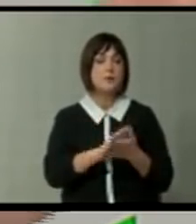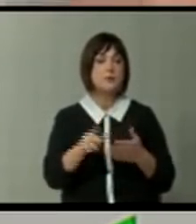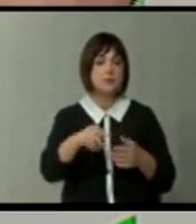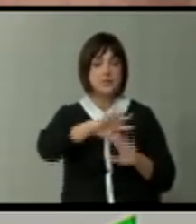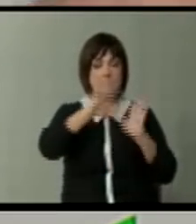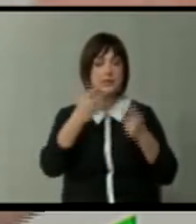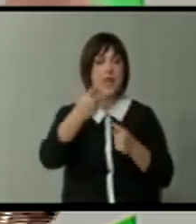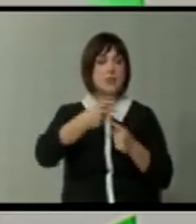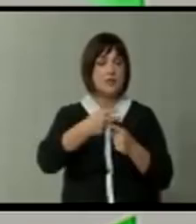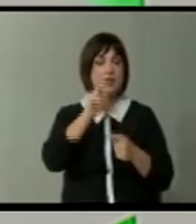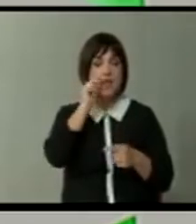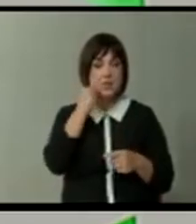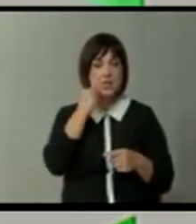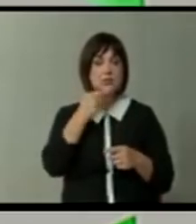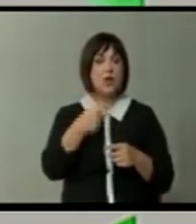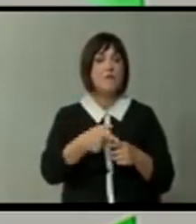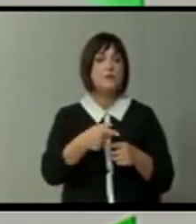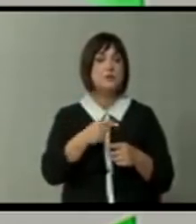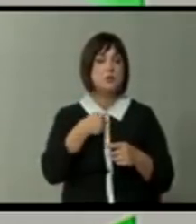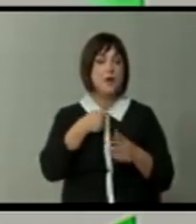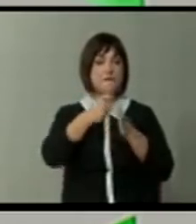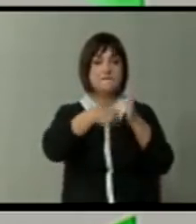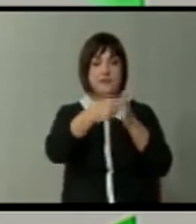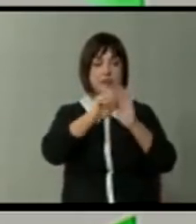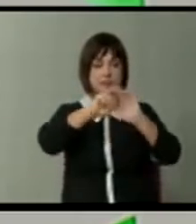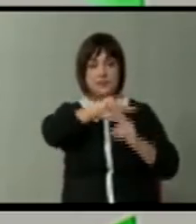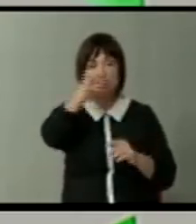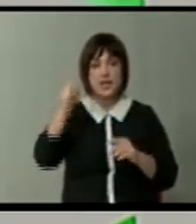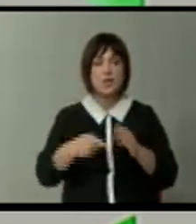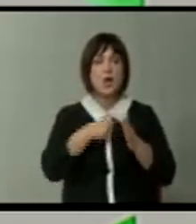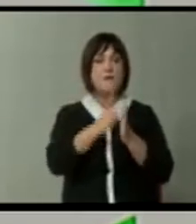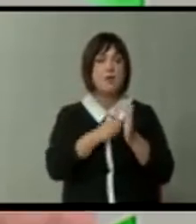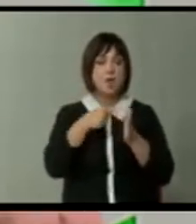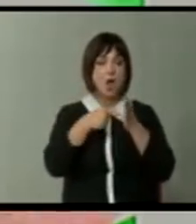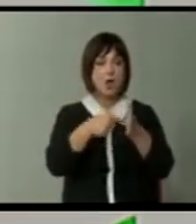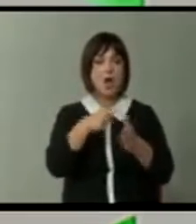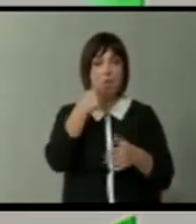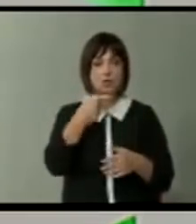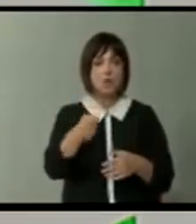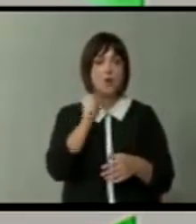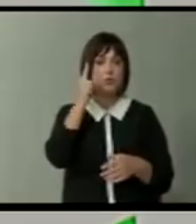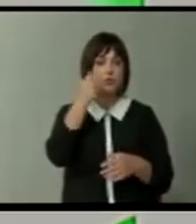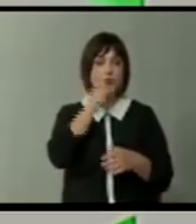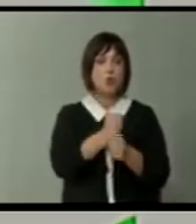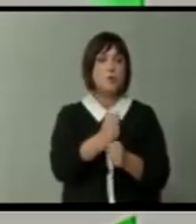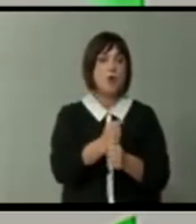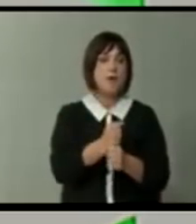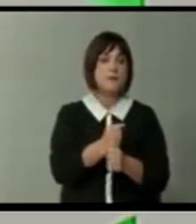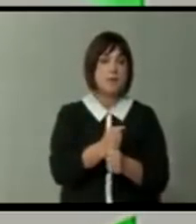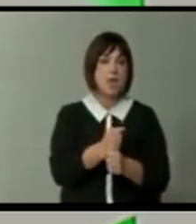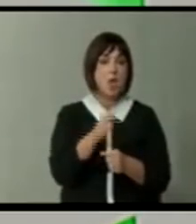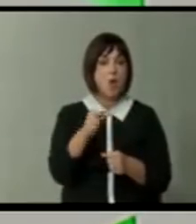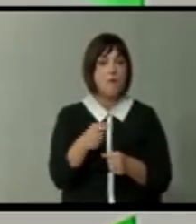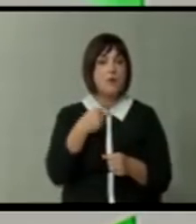телевизии, па и националниот канал, со анимиран филм цело време да го кажат дека тоа е чудо што го правите. И